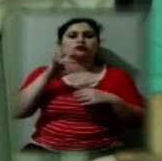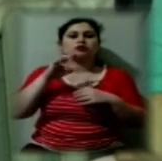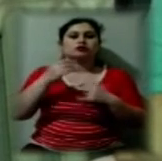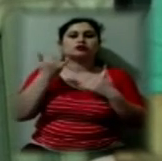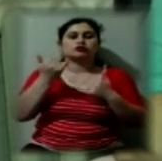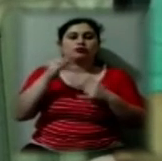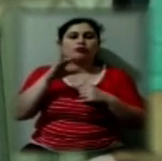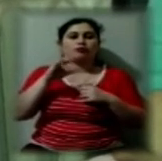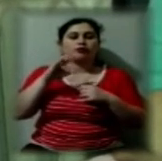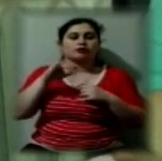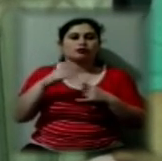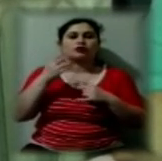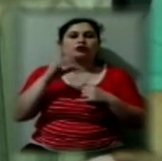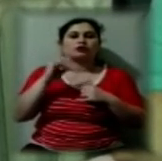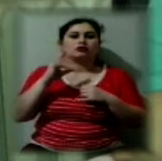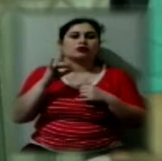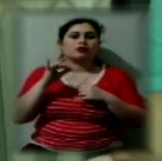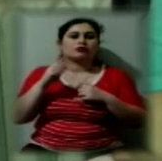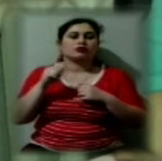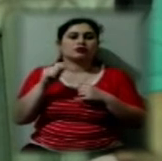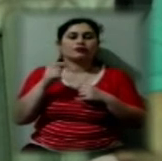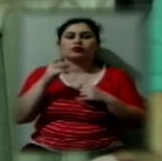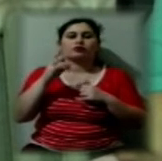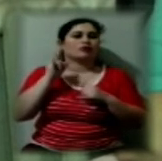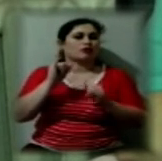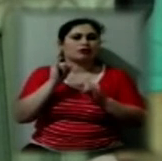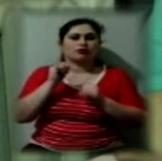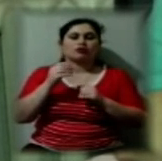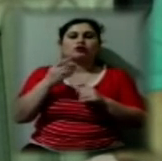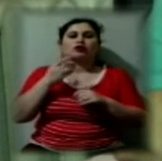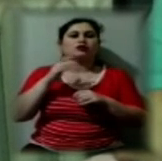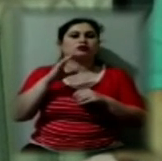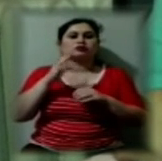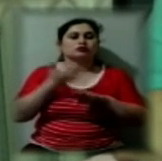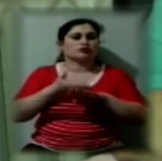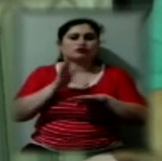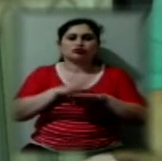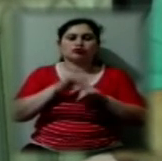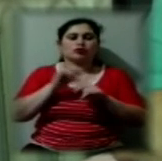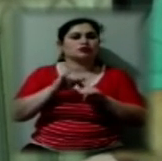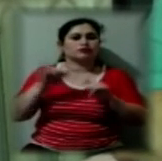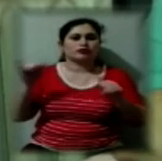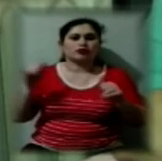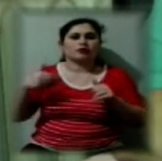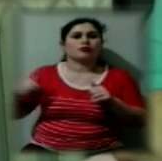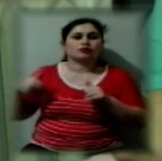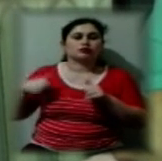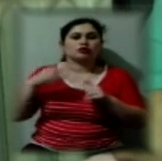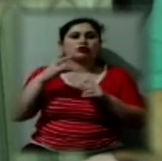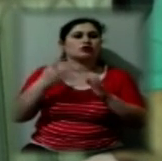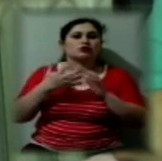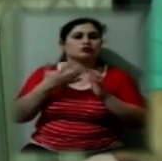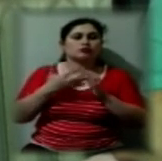динаміка негативна, стан тяжкий, розвивається печенкова недостатність. Але ми